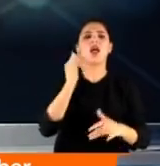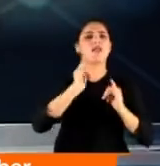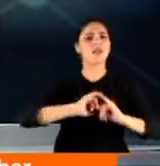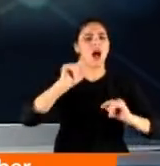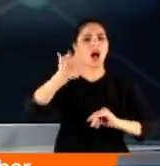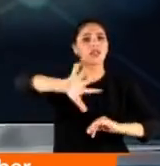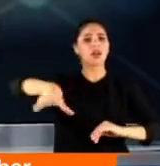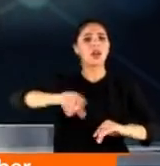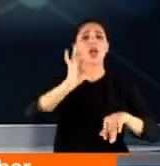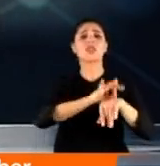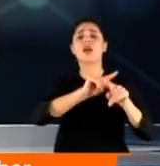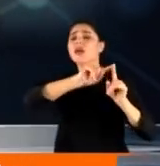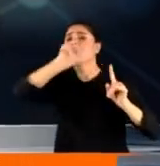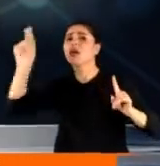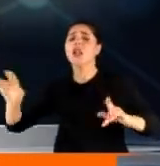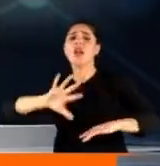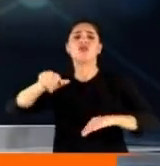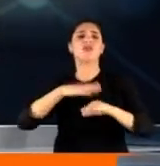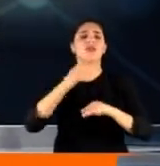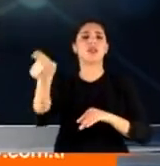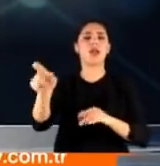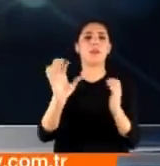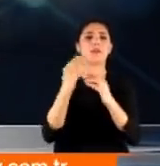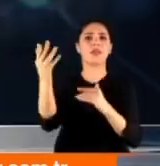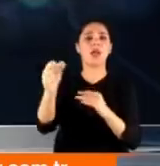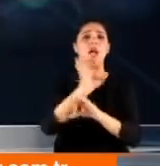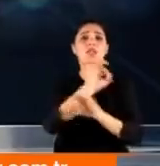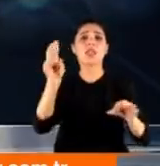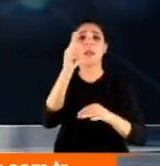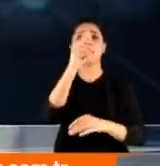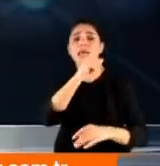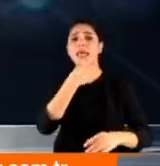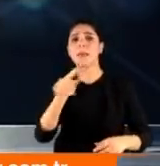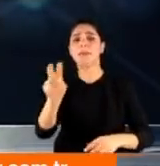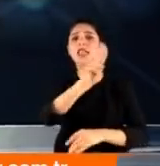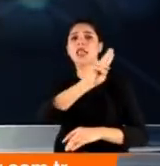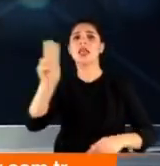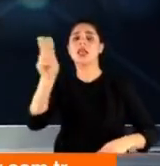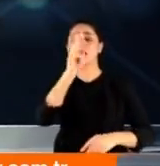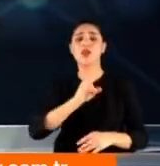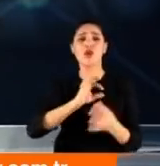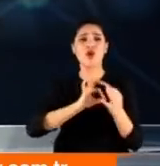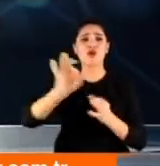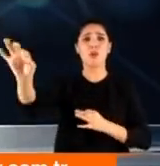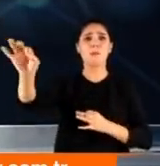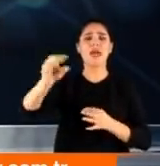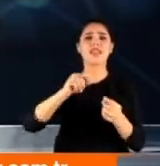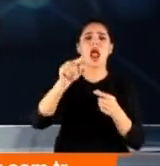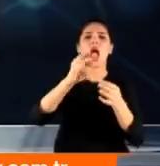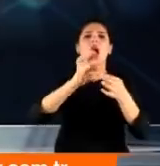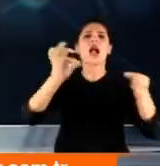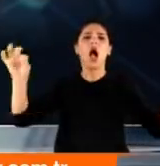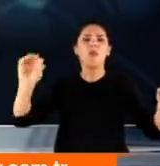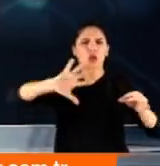sallaya dakikalarca hırsızlık yaptılar. Tam 2200 metre fiber oktik kablo çaldılar.